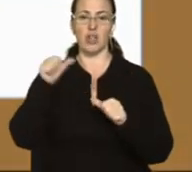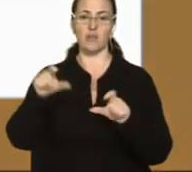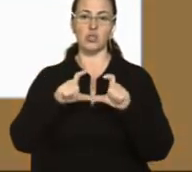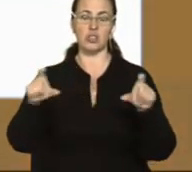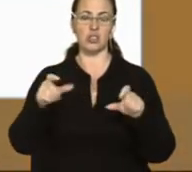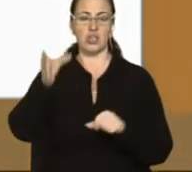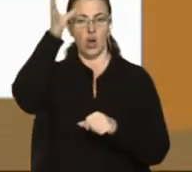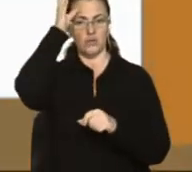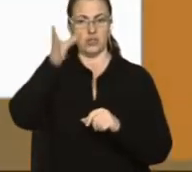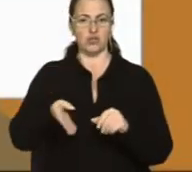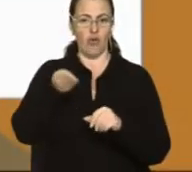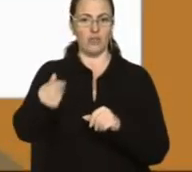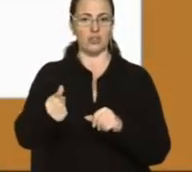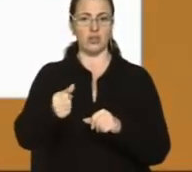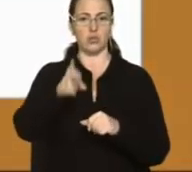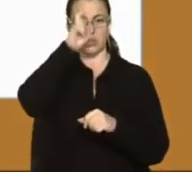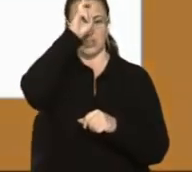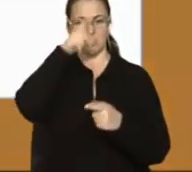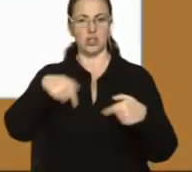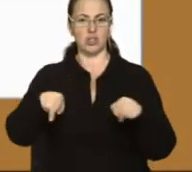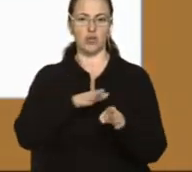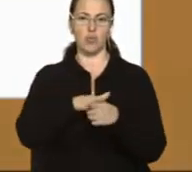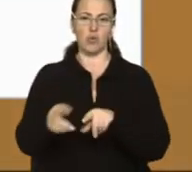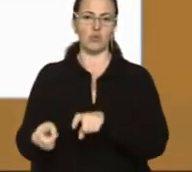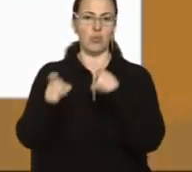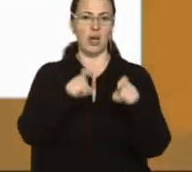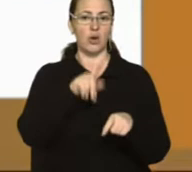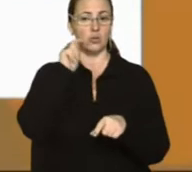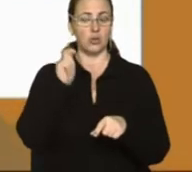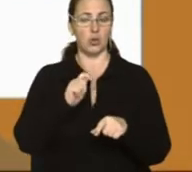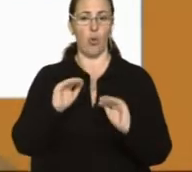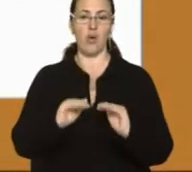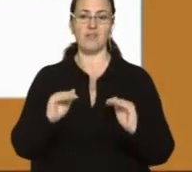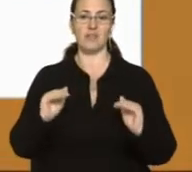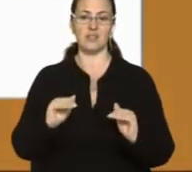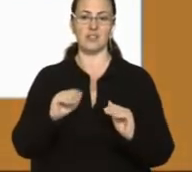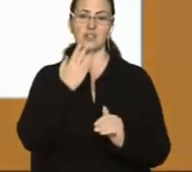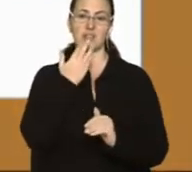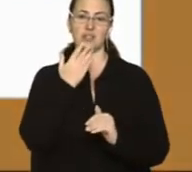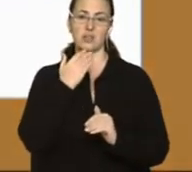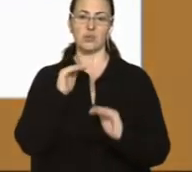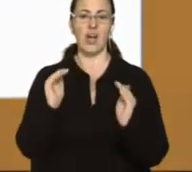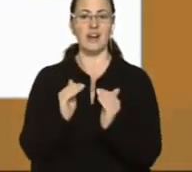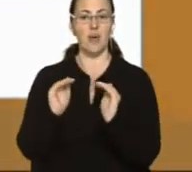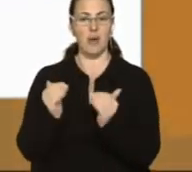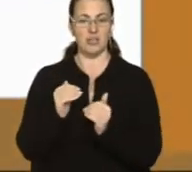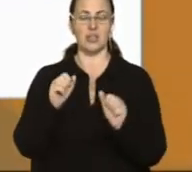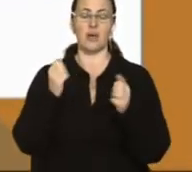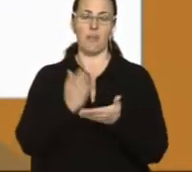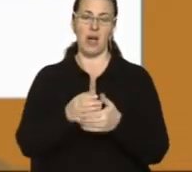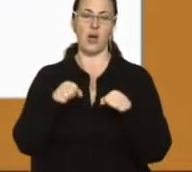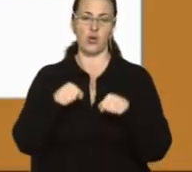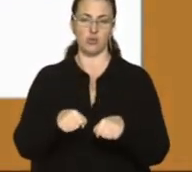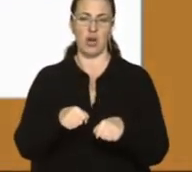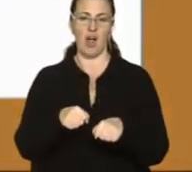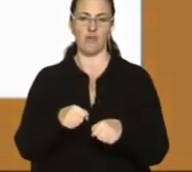фінансує держава, повністю переходить на українську. Діти з національних маншин матимуть право на навчання рідною мовою, але тільки в